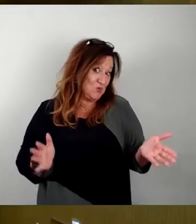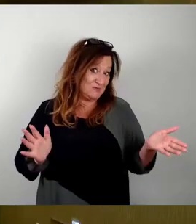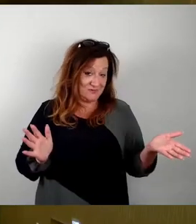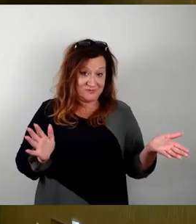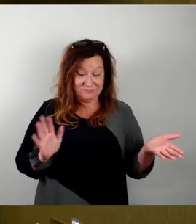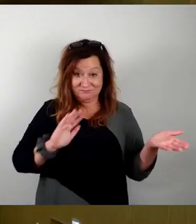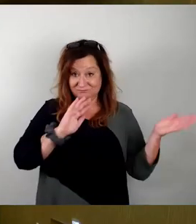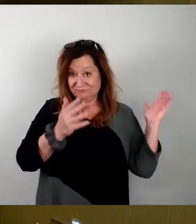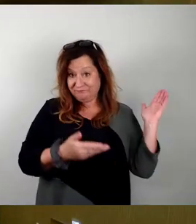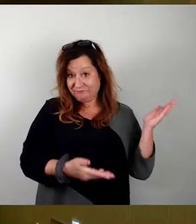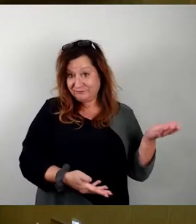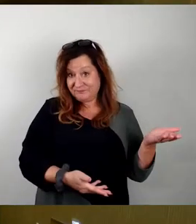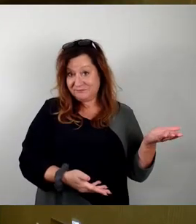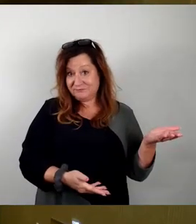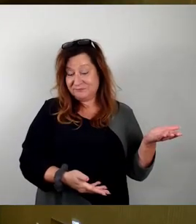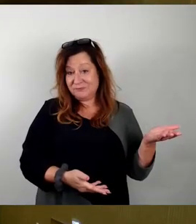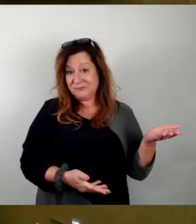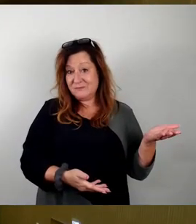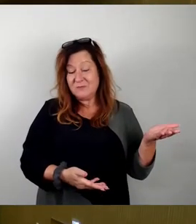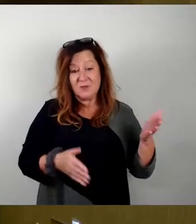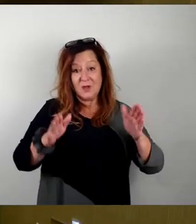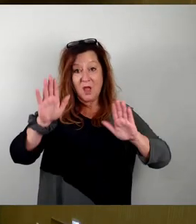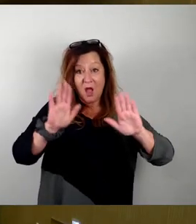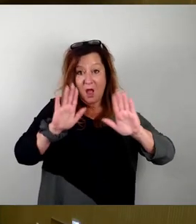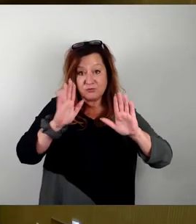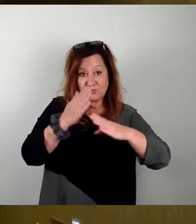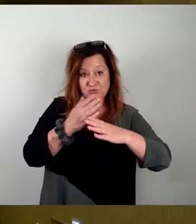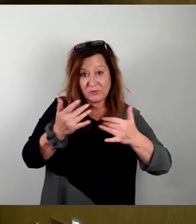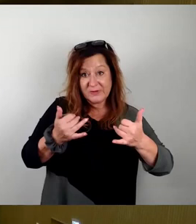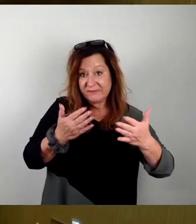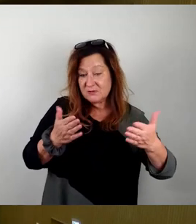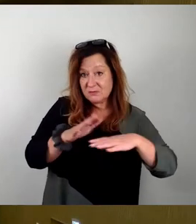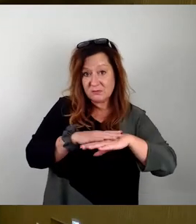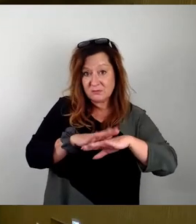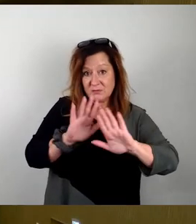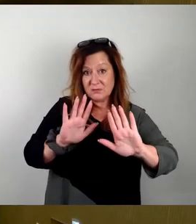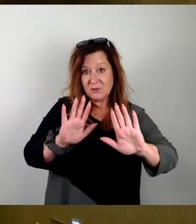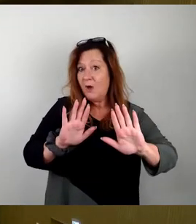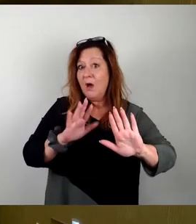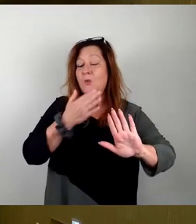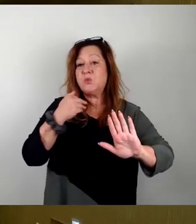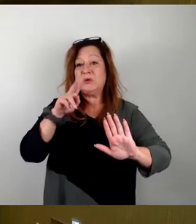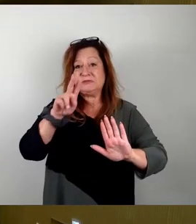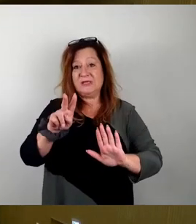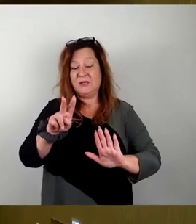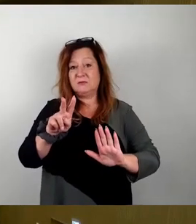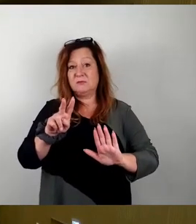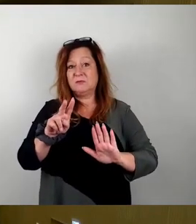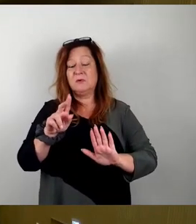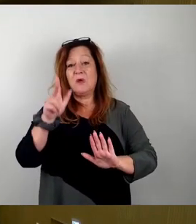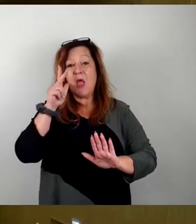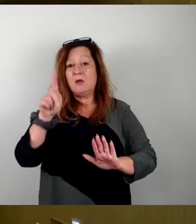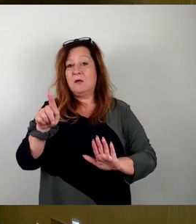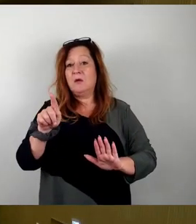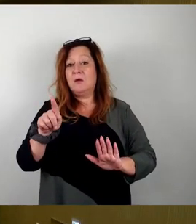Achso, Entschuldigung, war jetzt noch irgendwie Abstimmung? Okay, Entschuldigung, dann habe ich die gesehen gehabt. Herr Löser, noch? Genau, gern